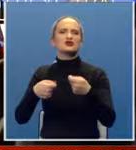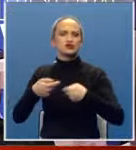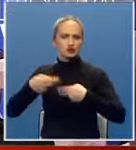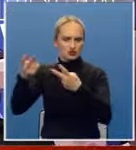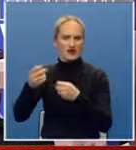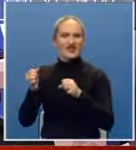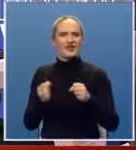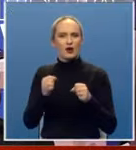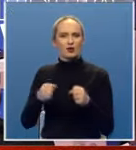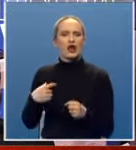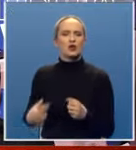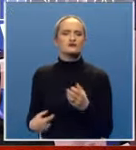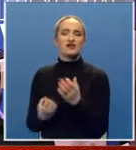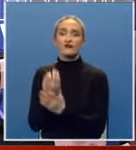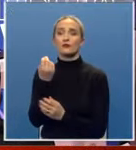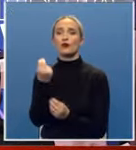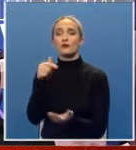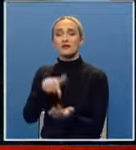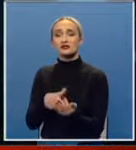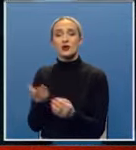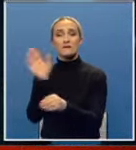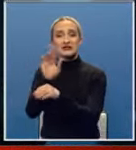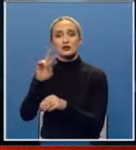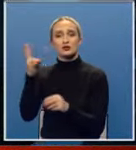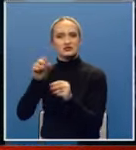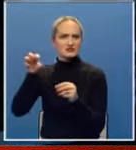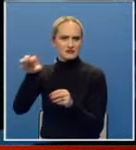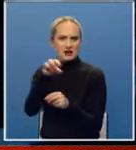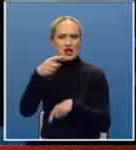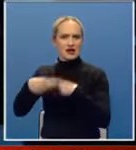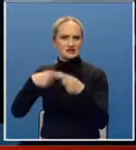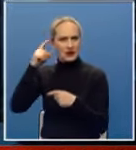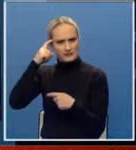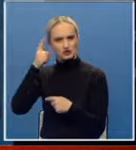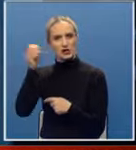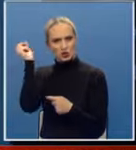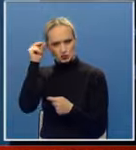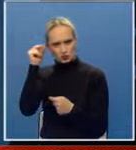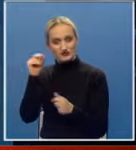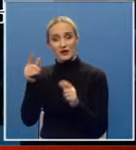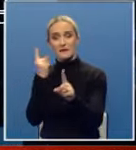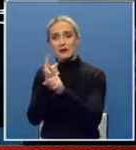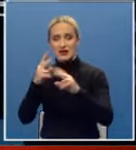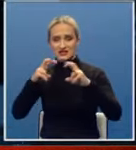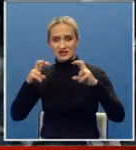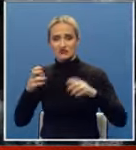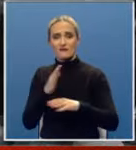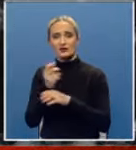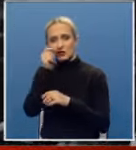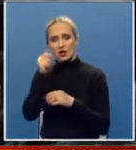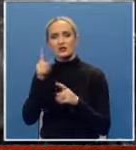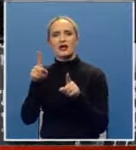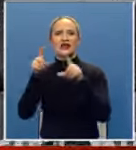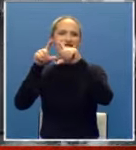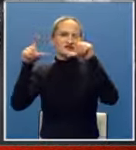Jahorina Ekonomski forum je dobro mjesto da se predstavnicima drugih zemalja razmjene mišljenja i iskustva, jer prema istraživanjima međunarodnih